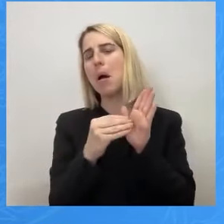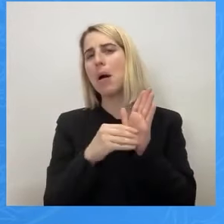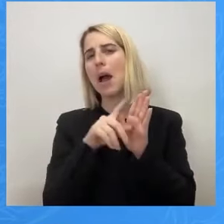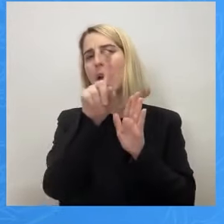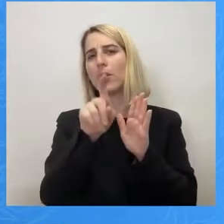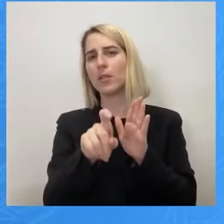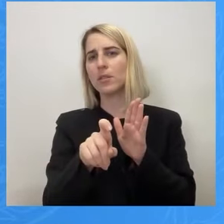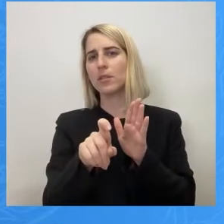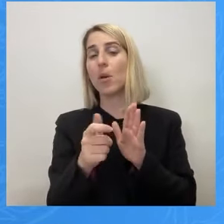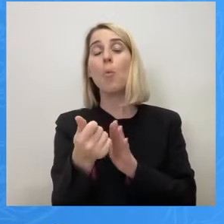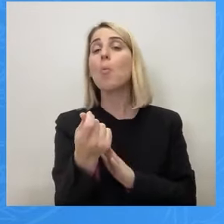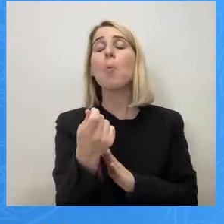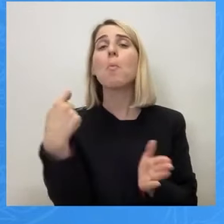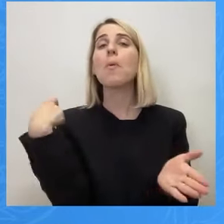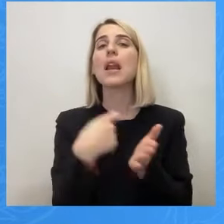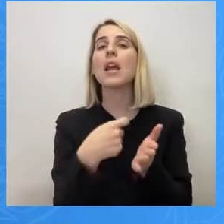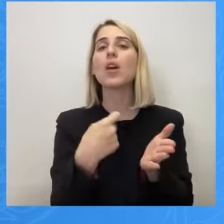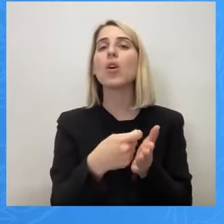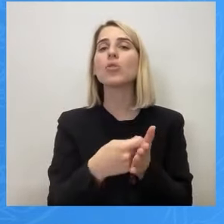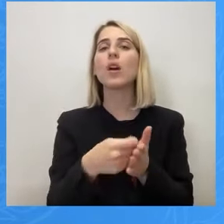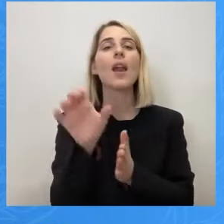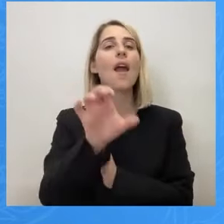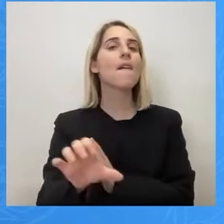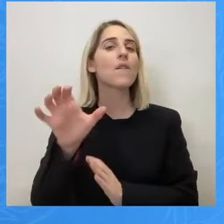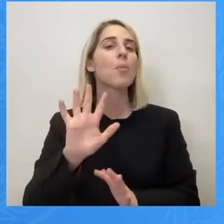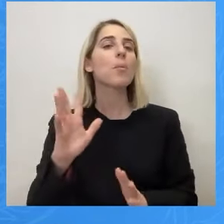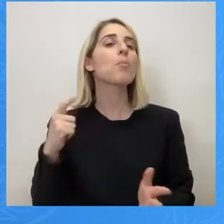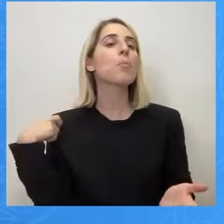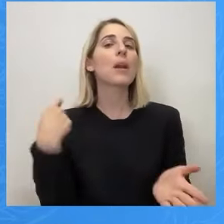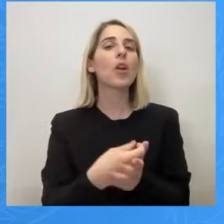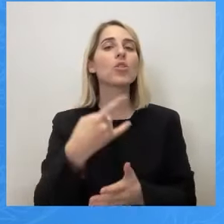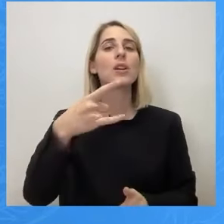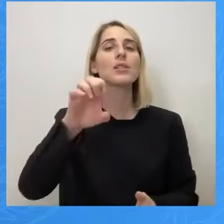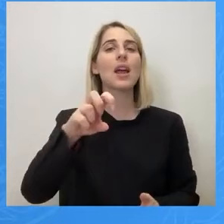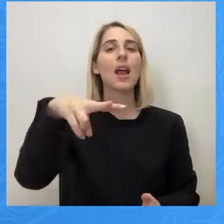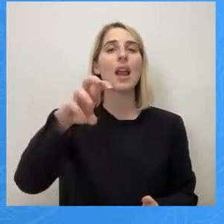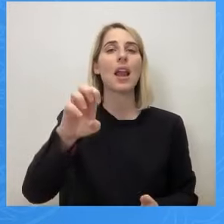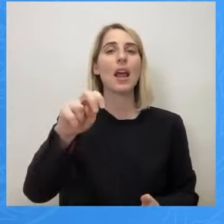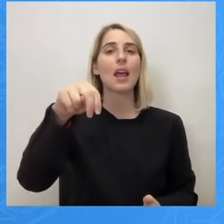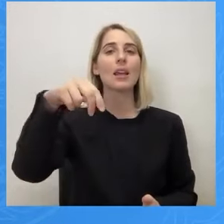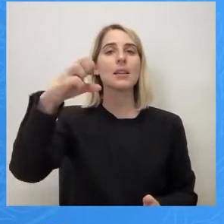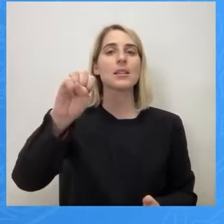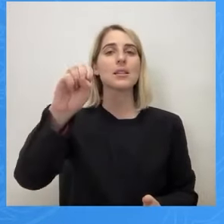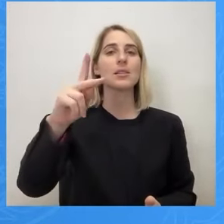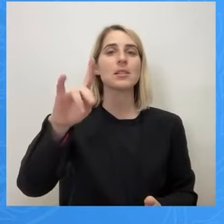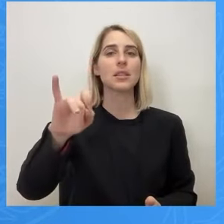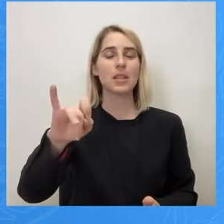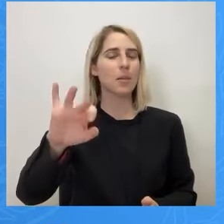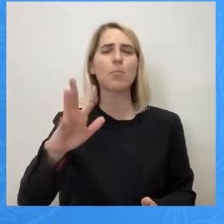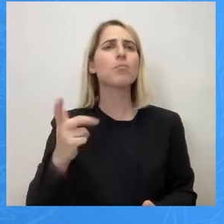Πόσο πληρώσαν οι λαοί της Ευρώπης στο Ζελένσκι και το πόλεμο που κάνει, 80 δις.